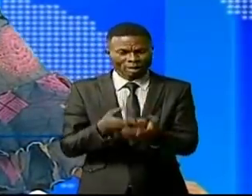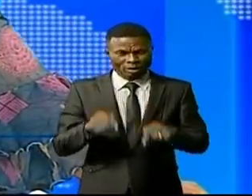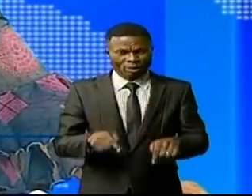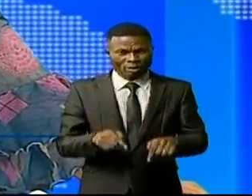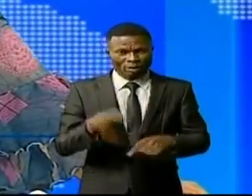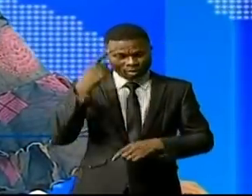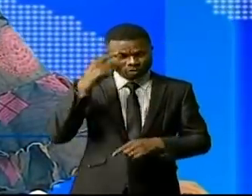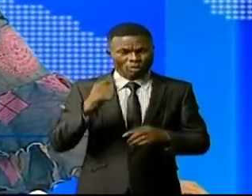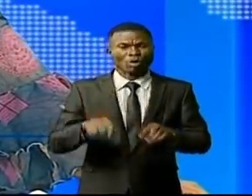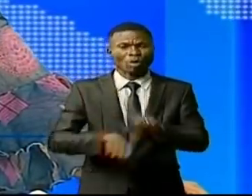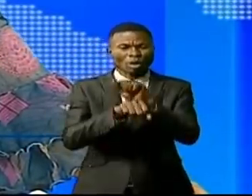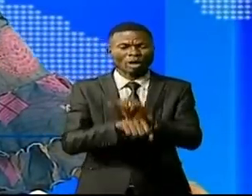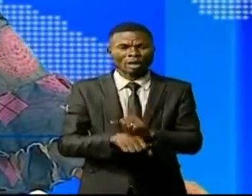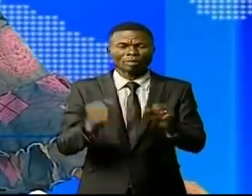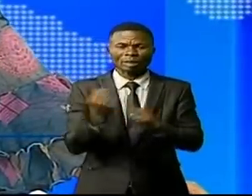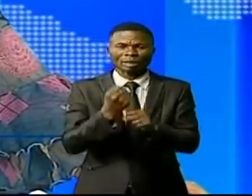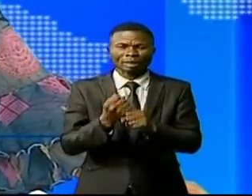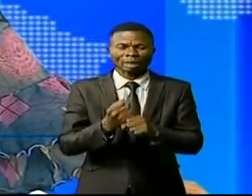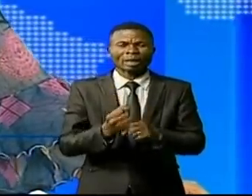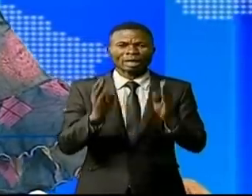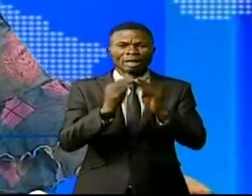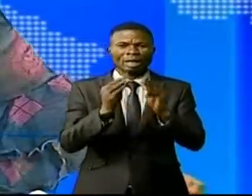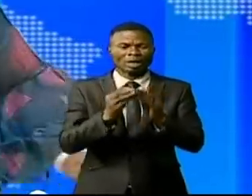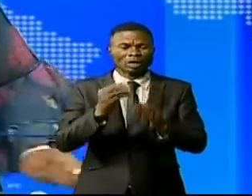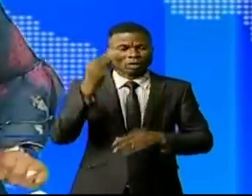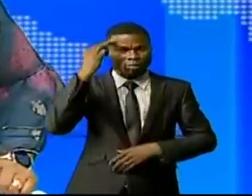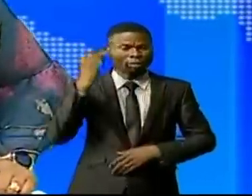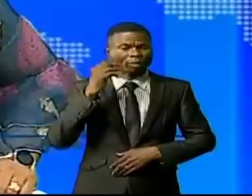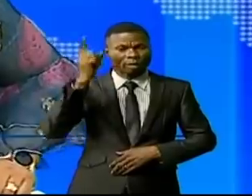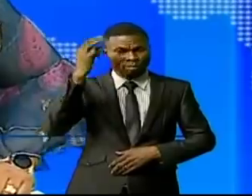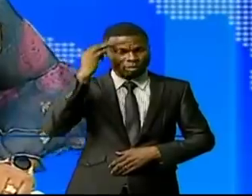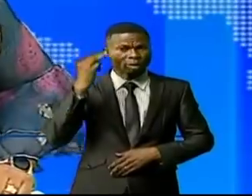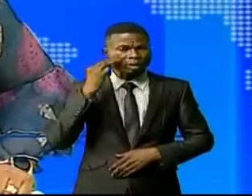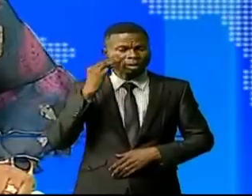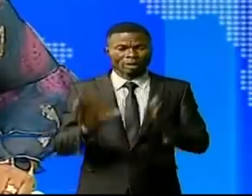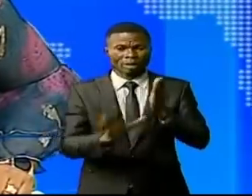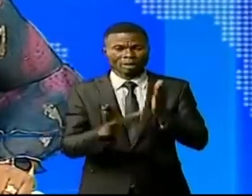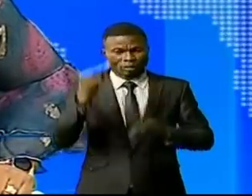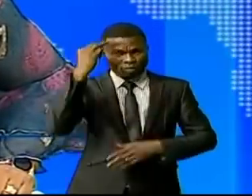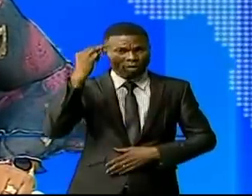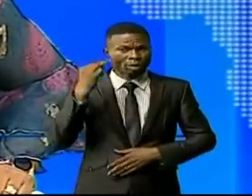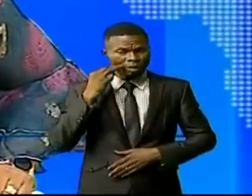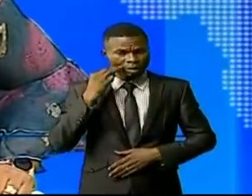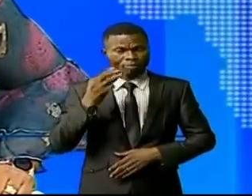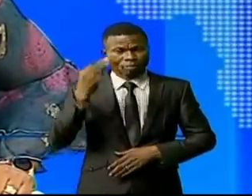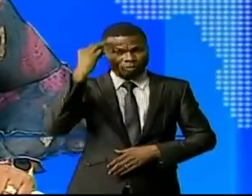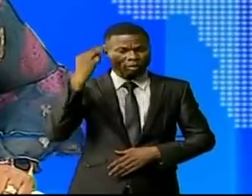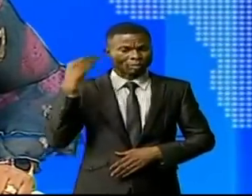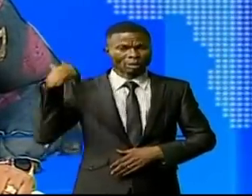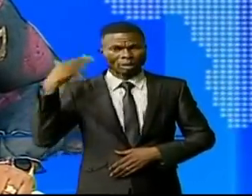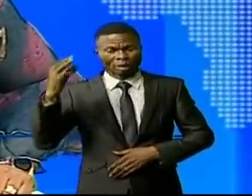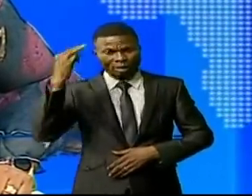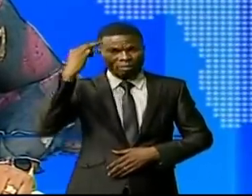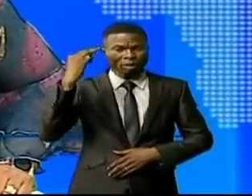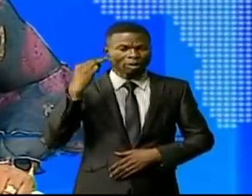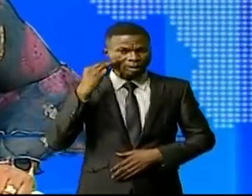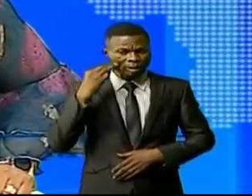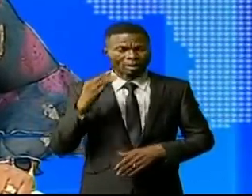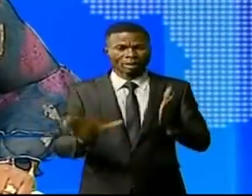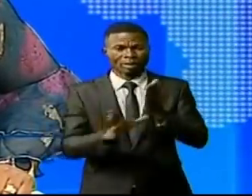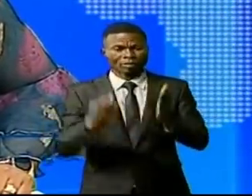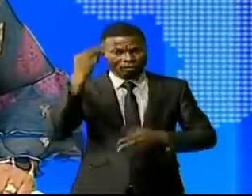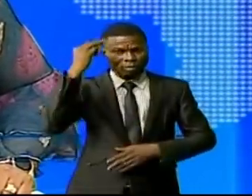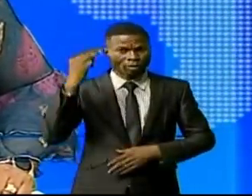pour le traditionnel conseil des ministres. Le premier ministre, vice-premier ministre, ministre d'Etat, ministre et vice